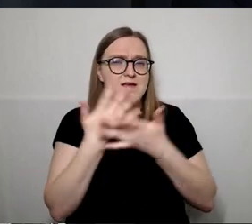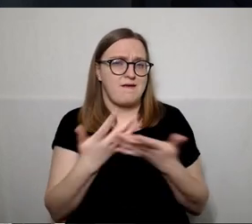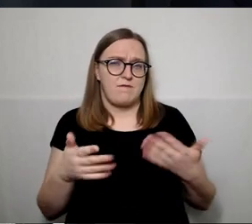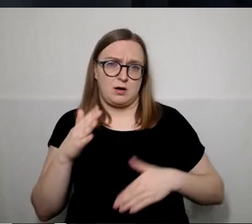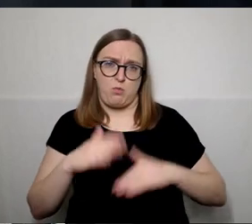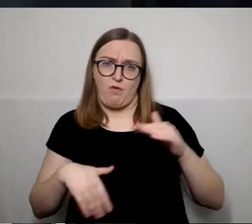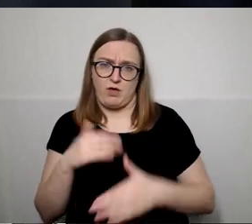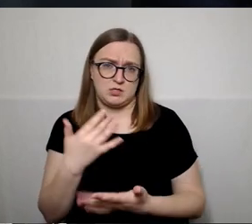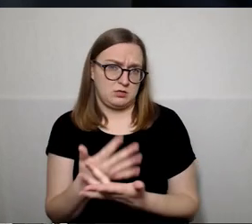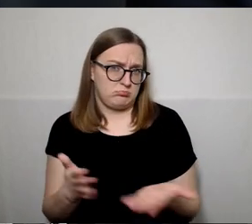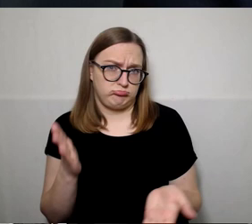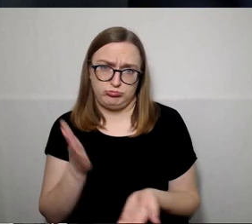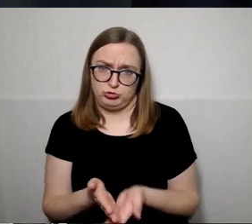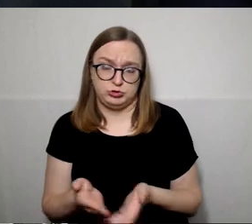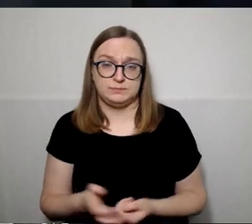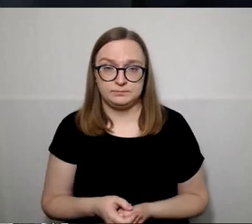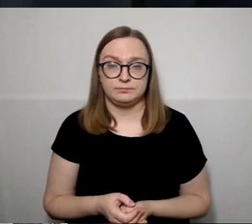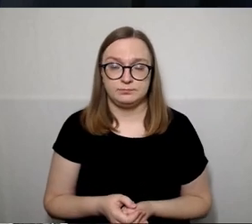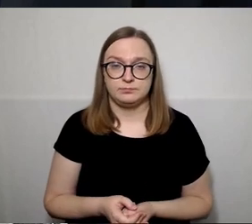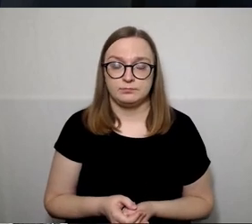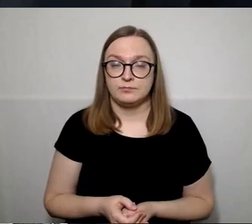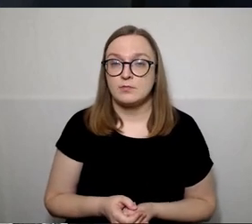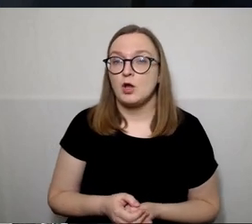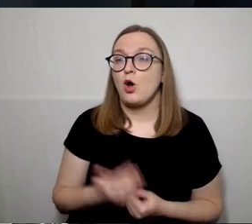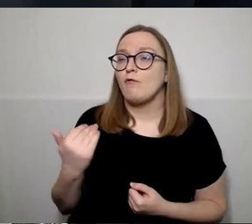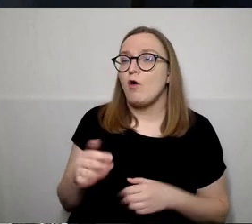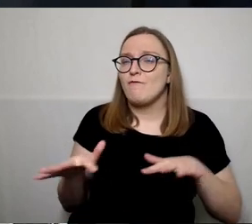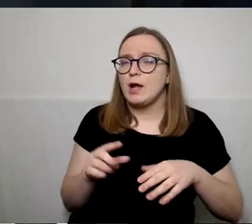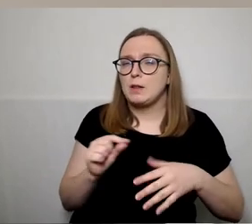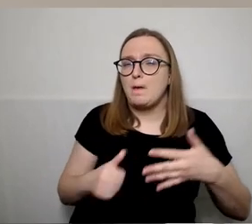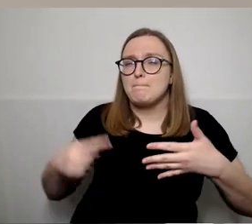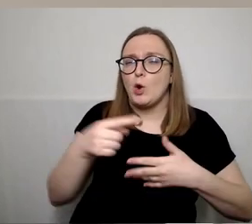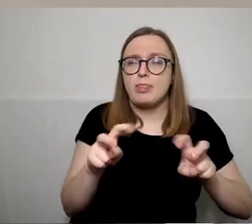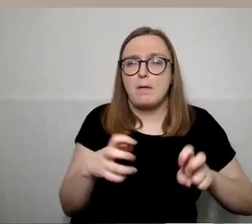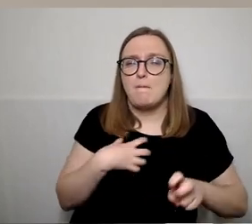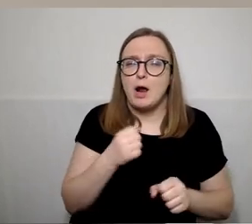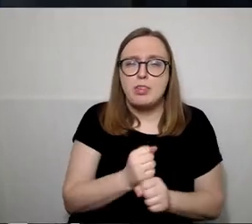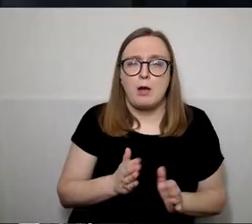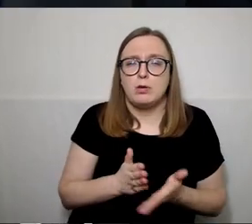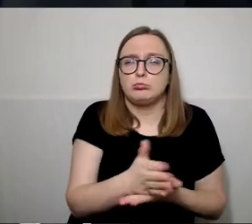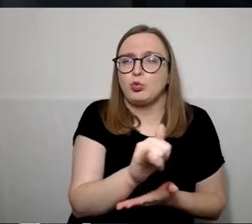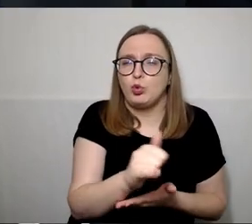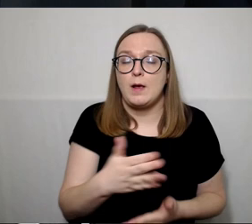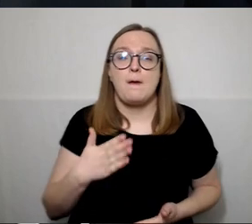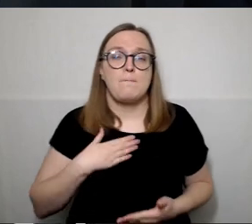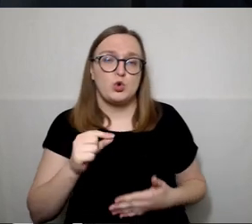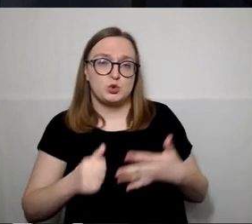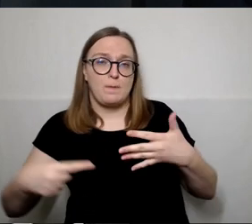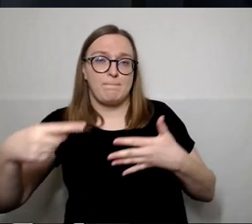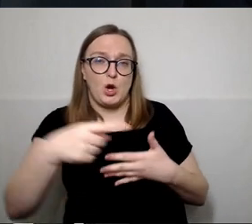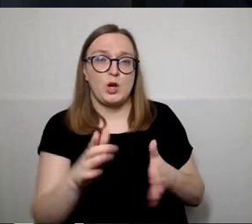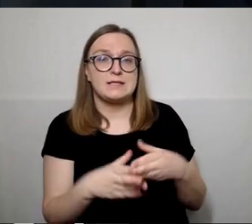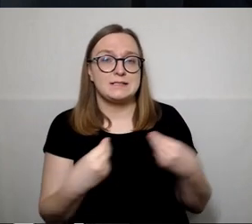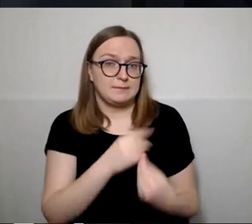žmonių. Apie prioritėtus dar keletą sakiniu. Mūsų prioritėtas yra stipri šeima,